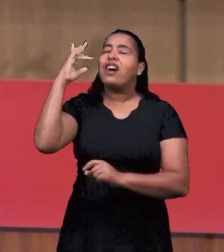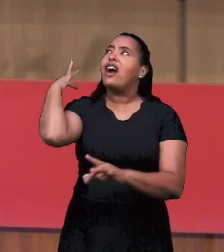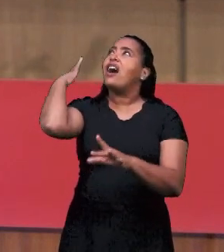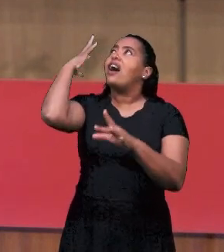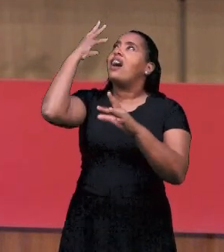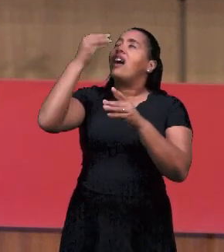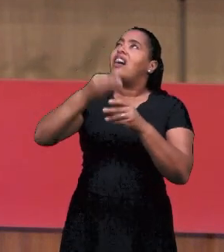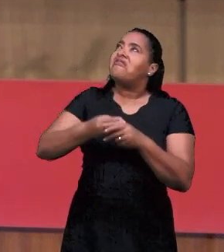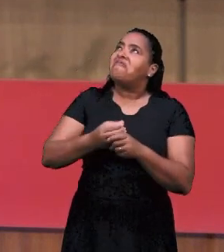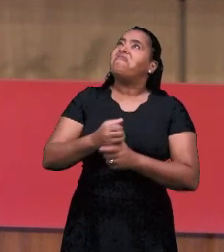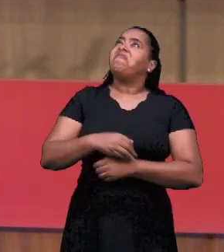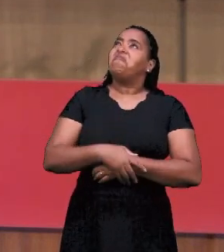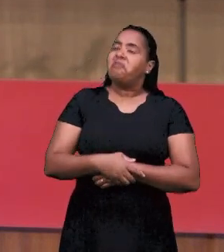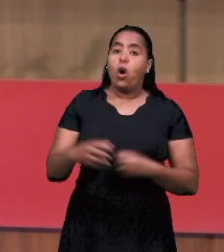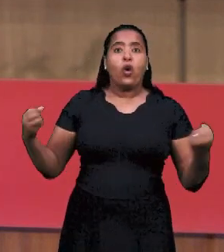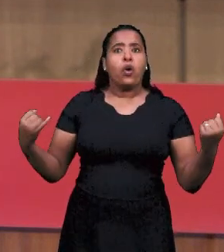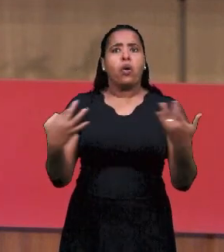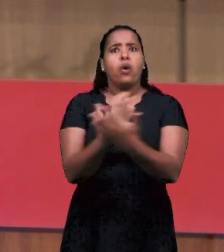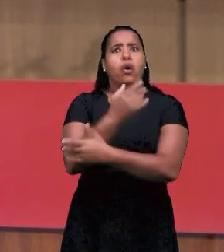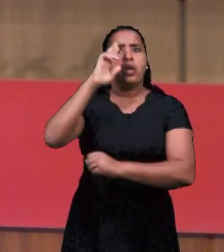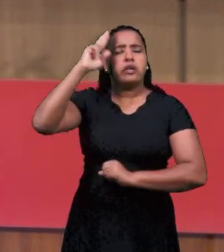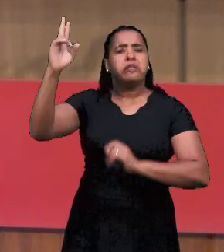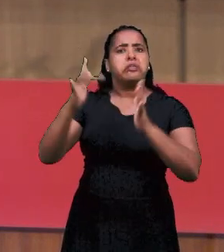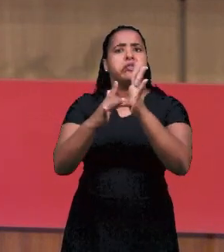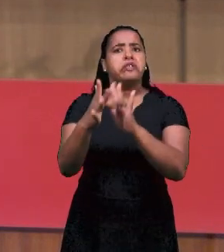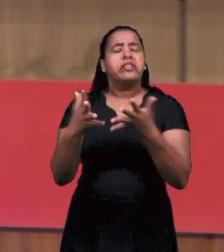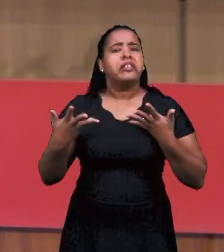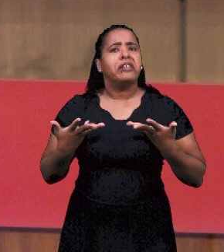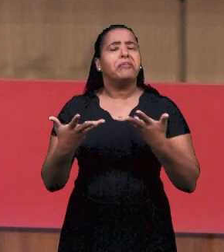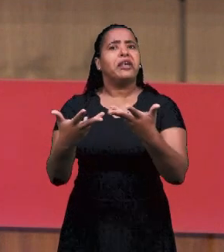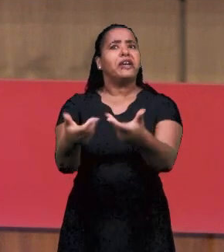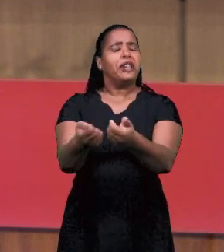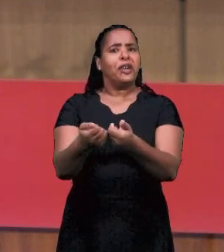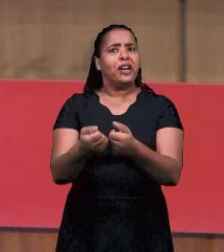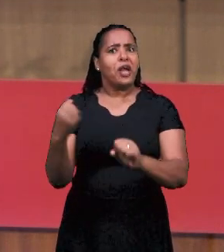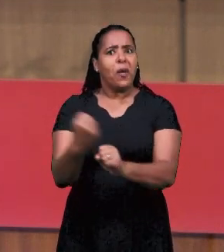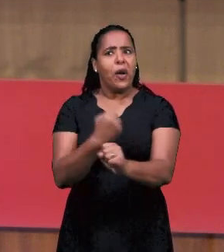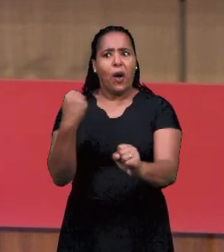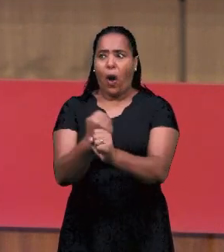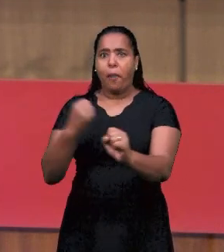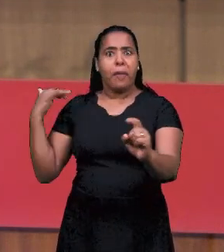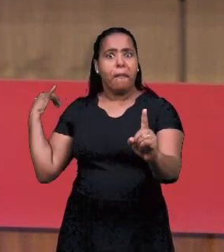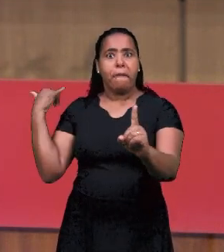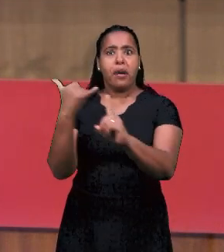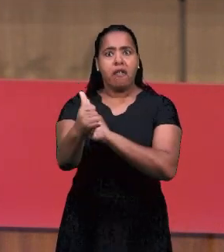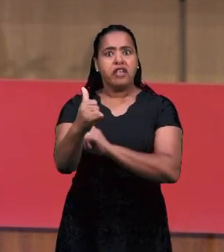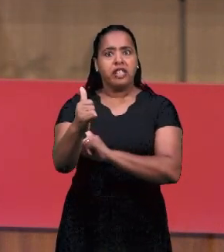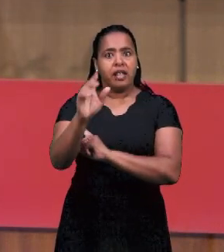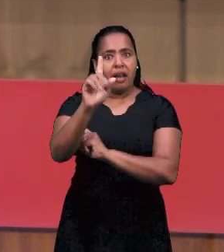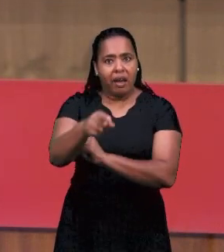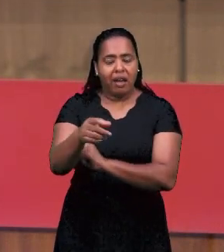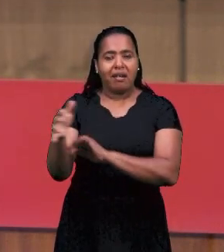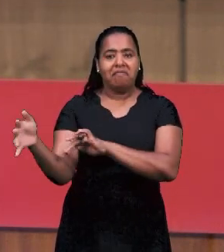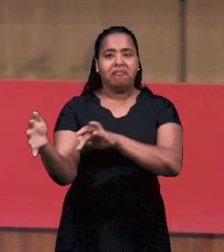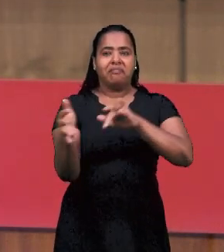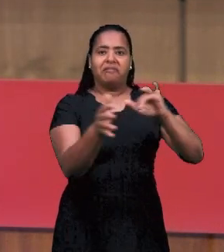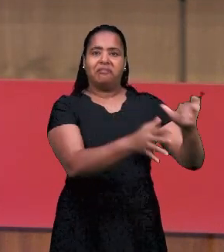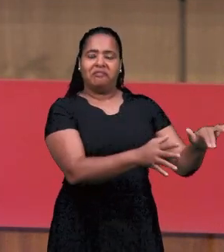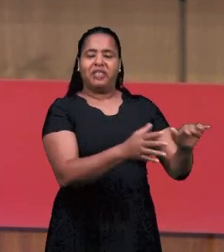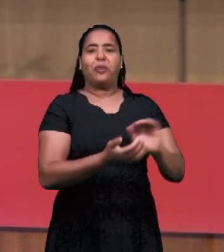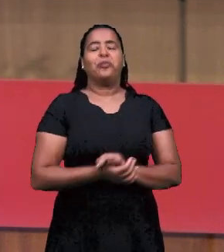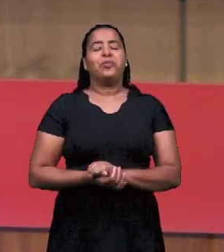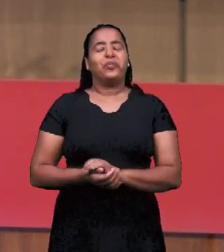женами пасторов, вы будете вспоминать обо всем этом. Вы скажете, слава Иисусу. Это